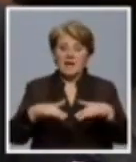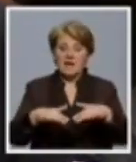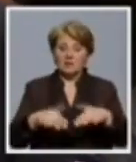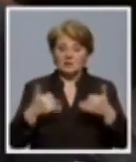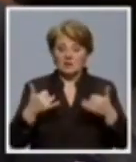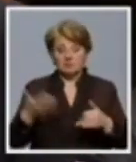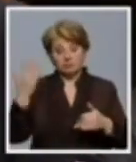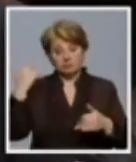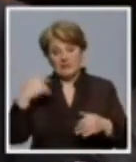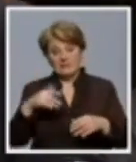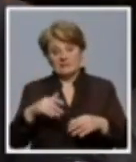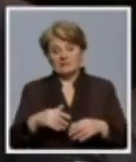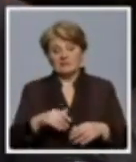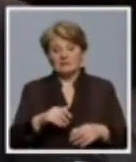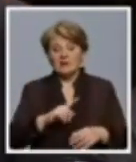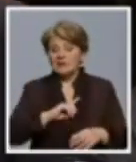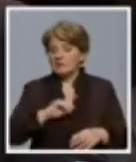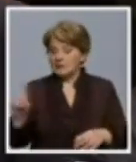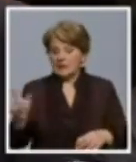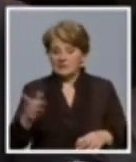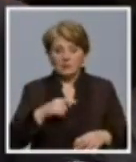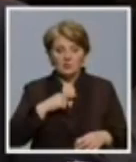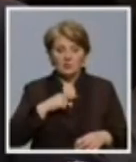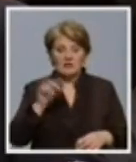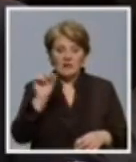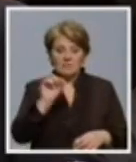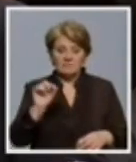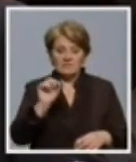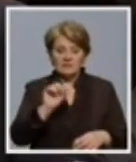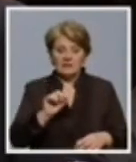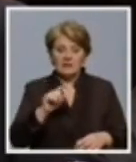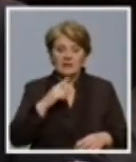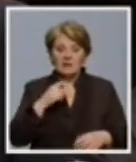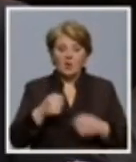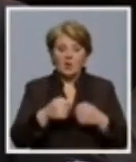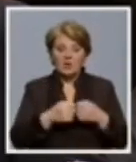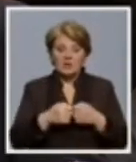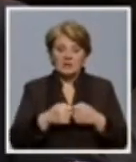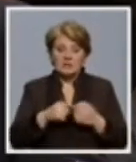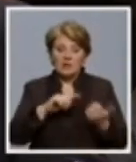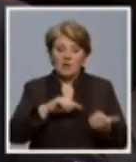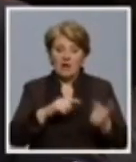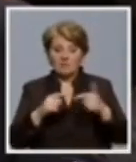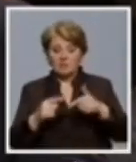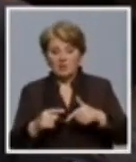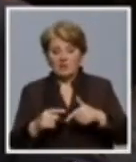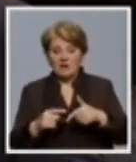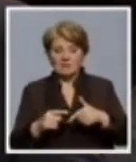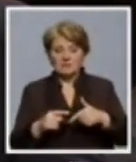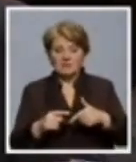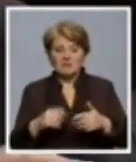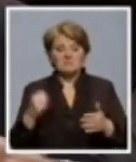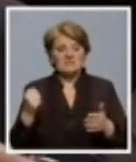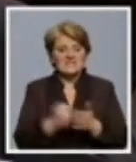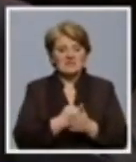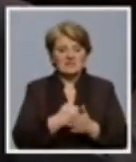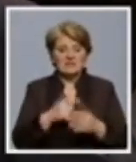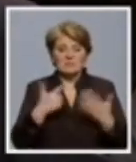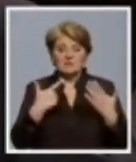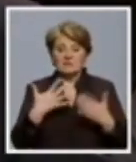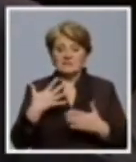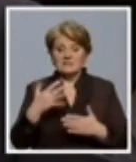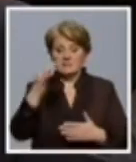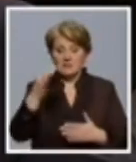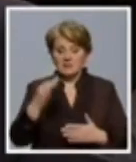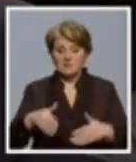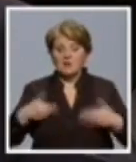dana i ovih mjeseci, da njima nikako ne daju glas, bez obzira njihovo organiziranost materijalnu ovu i onu. Tvrdim da imamo 75